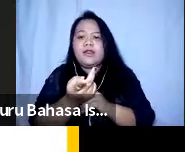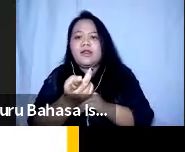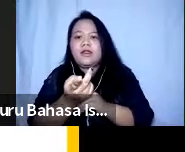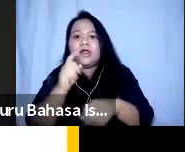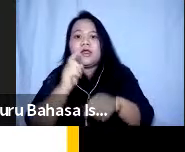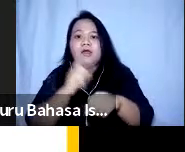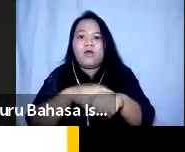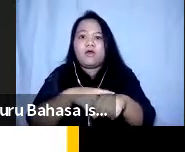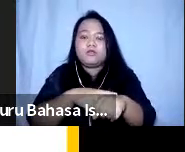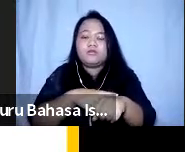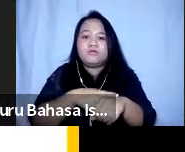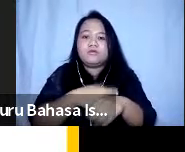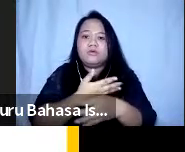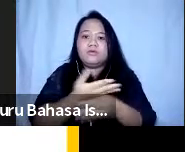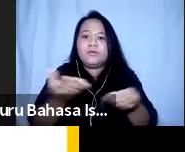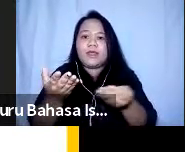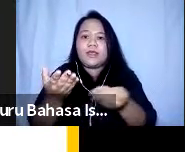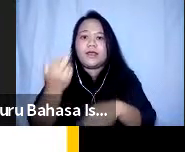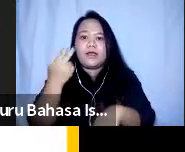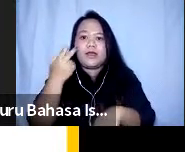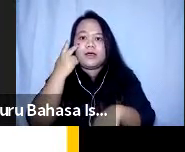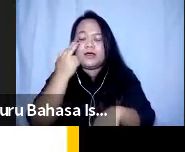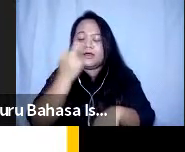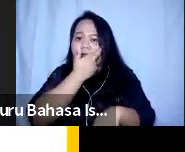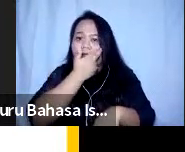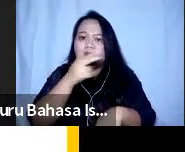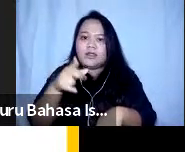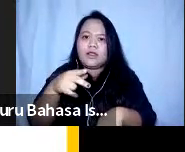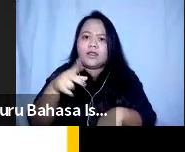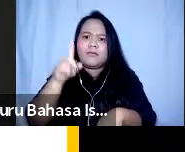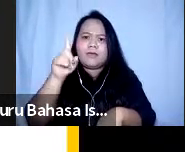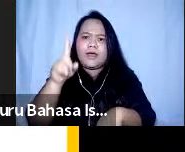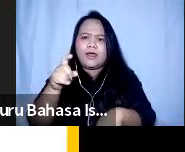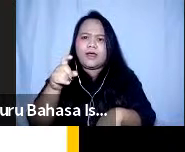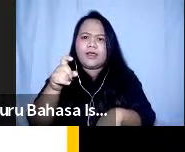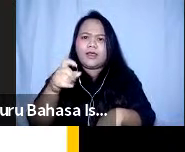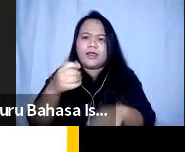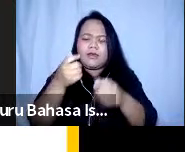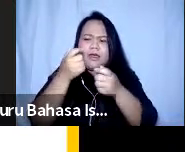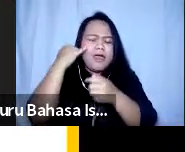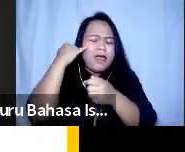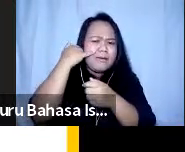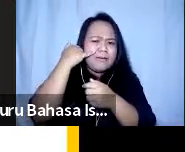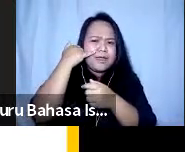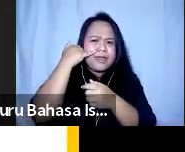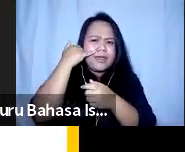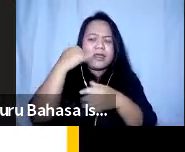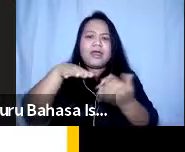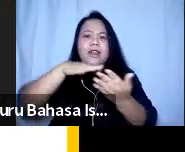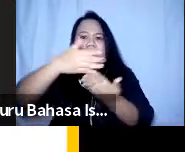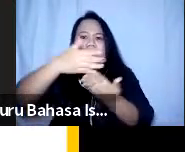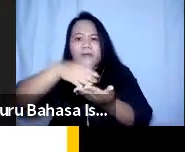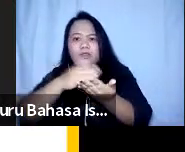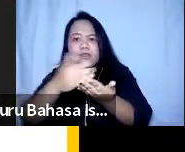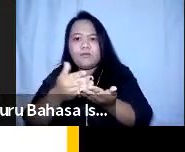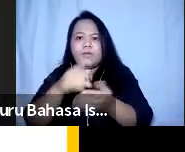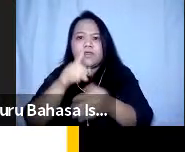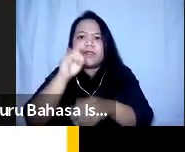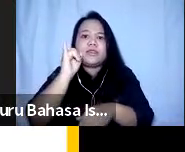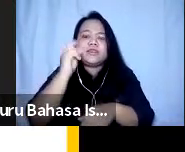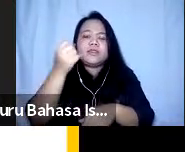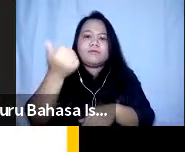bapak ibu mungkin sering melihat juga mereka memakai hp mereka pakai laptop dan mereka tetap bisa